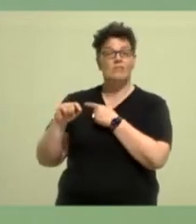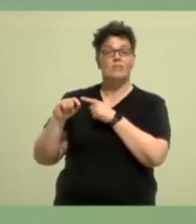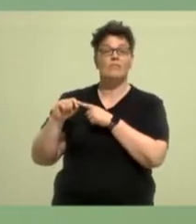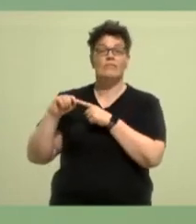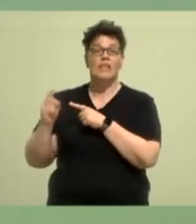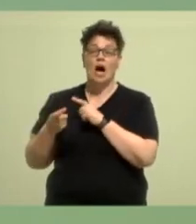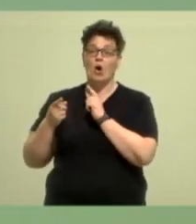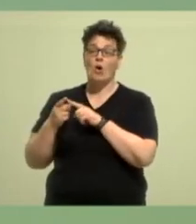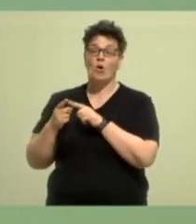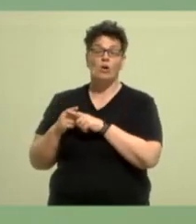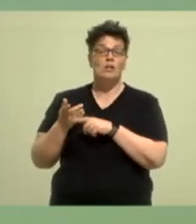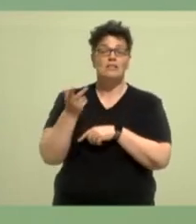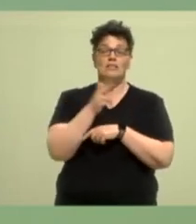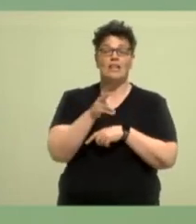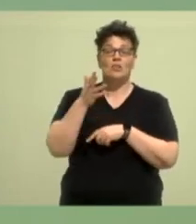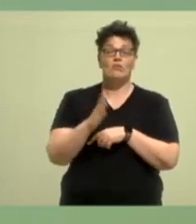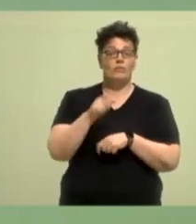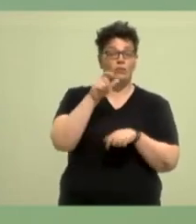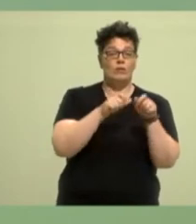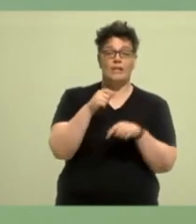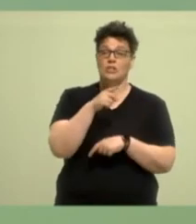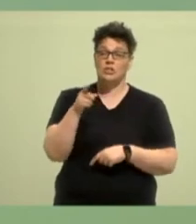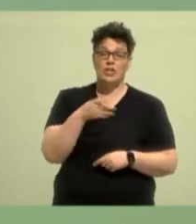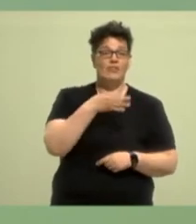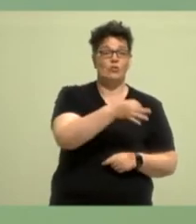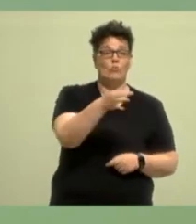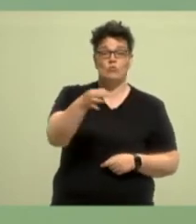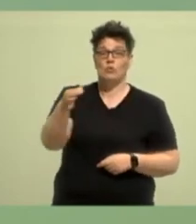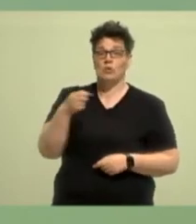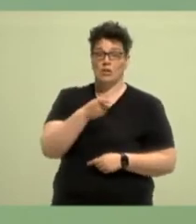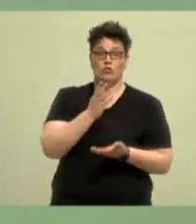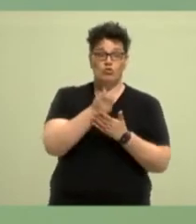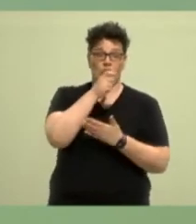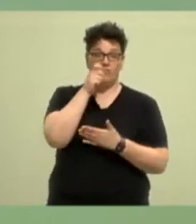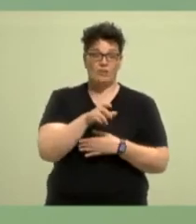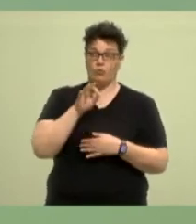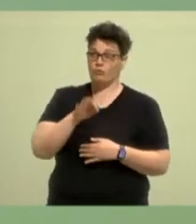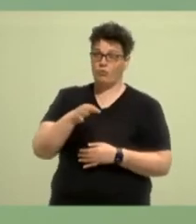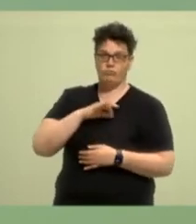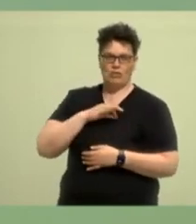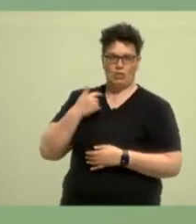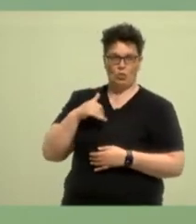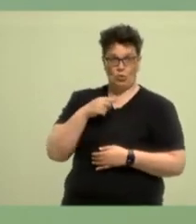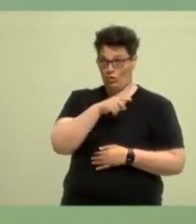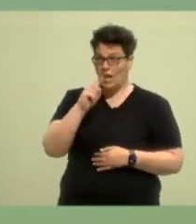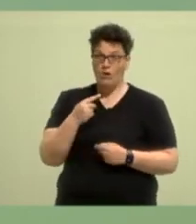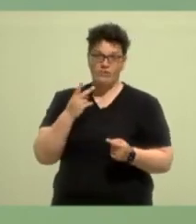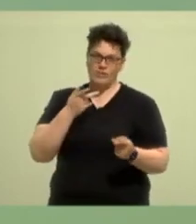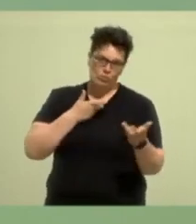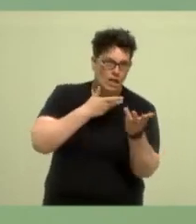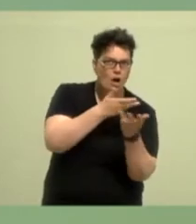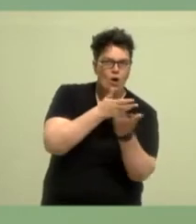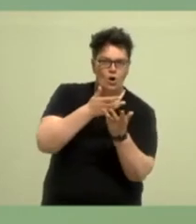inzwischen 3.500 Menschen, Kommunalverantwortung für die Grünen übernehmen und dort die